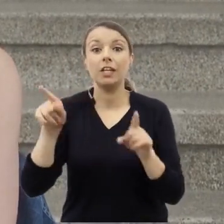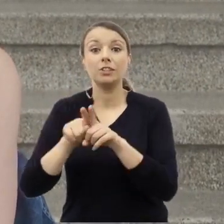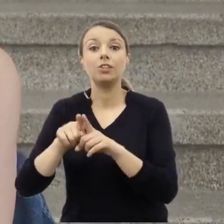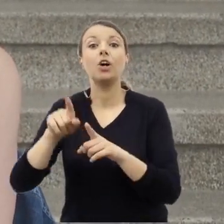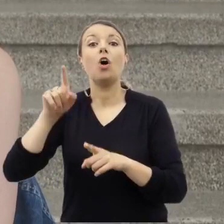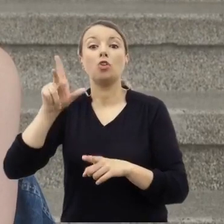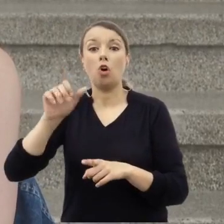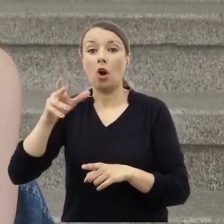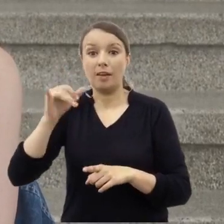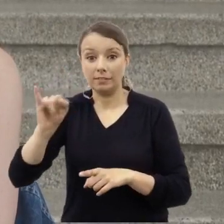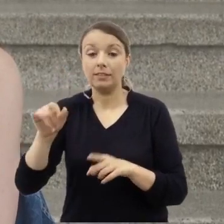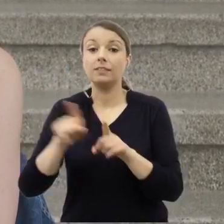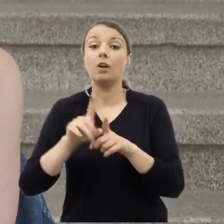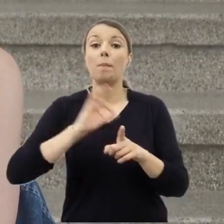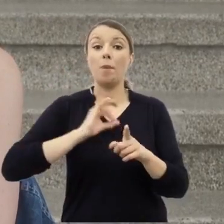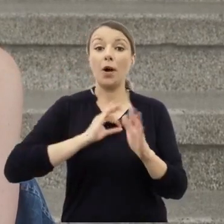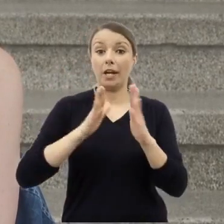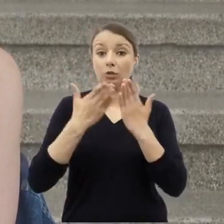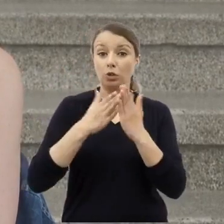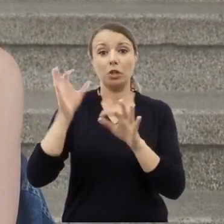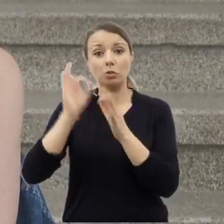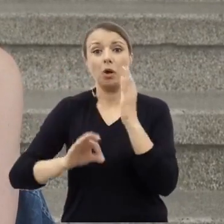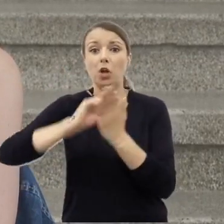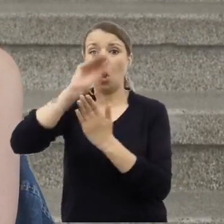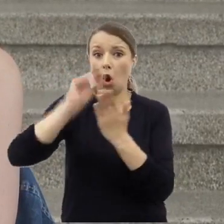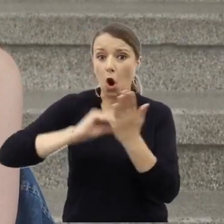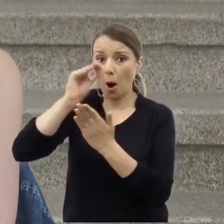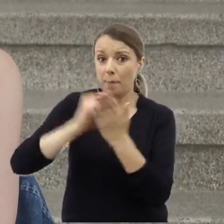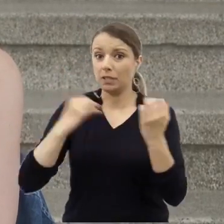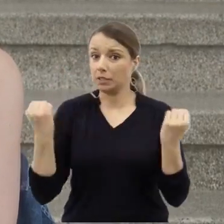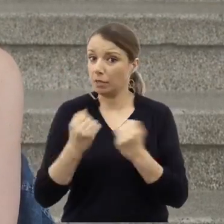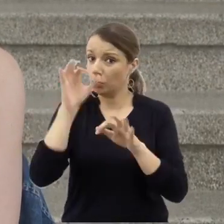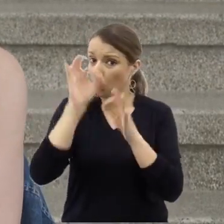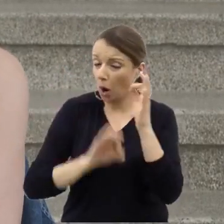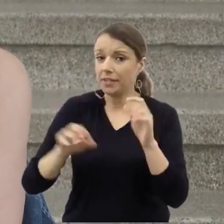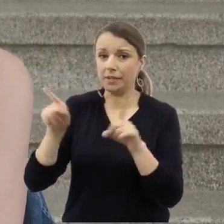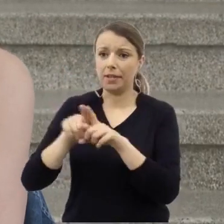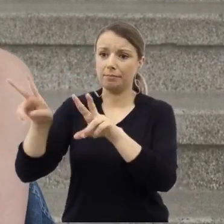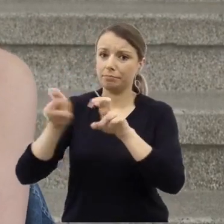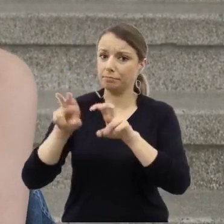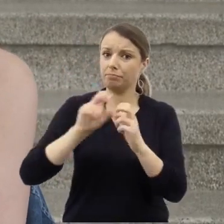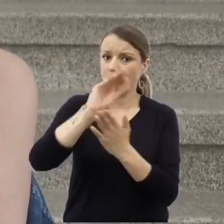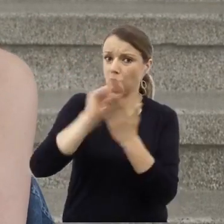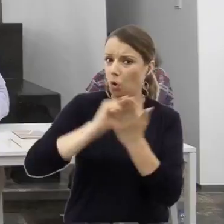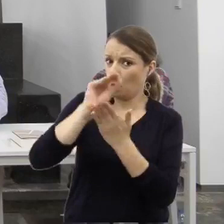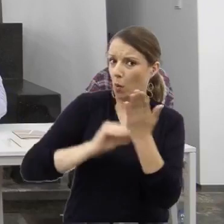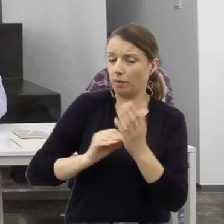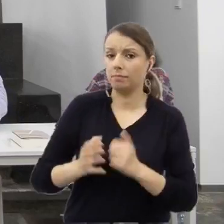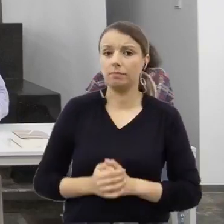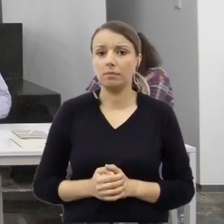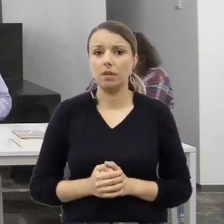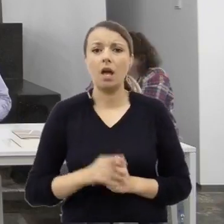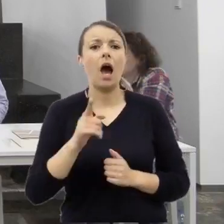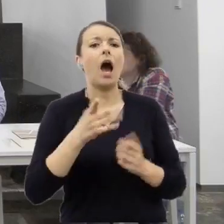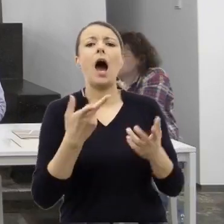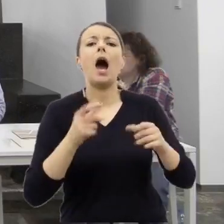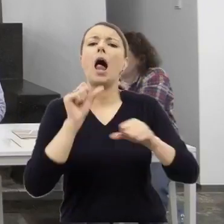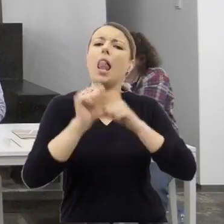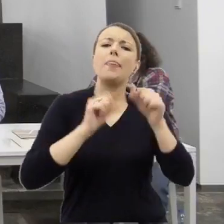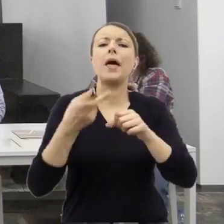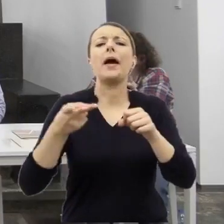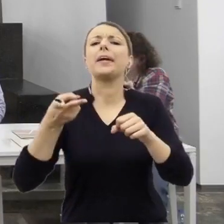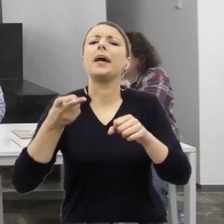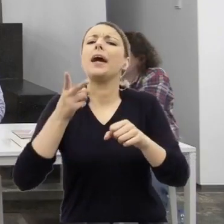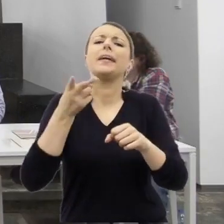w mojej książce tak bardzo dokładnie, jak tylko to jest możliwe, wykorzystane. W jakich latach zostały napisane? Nie powiem